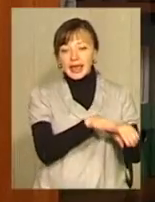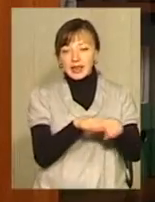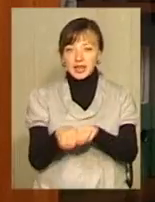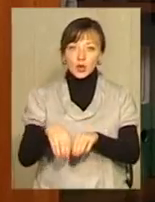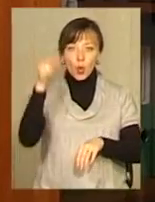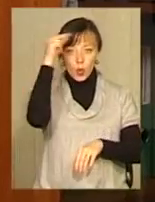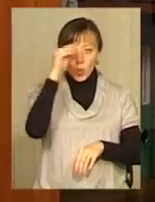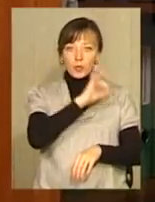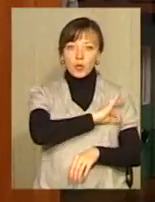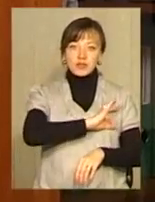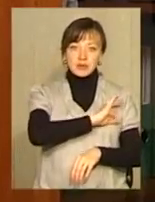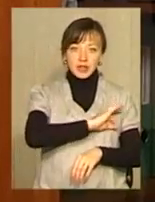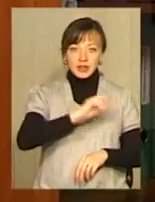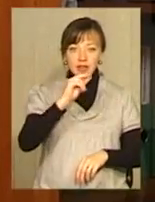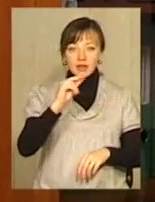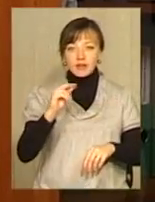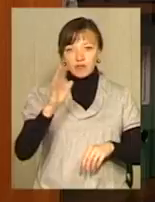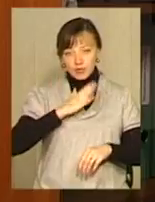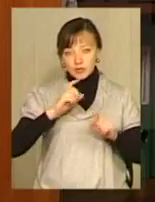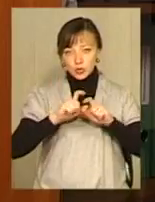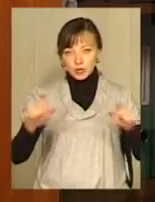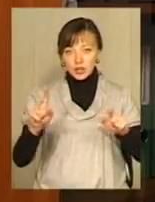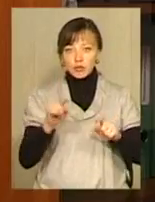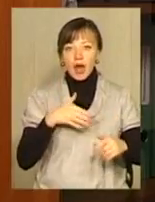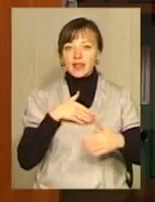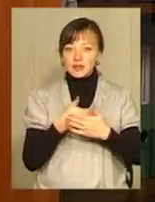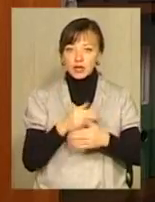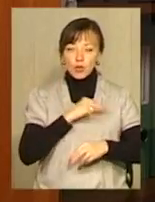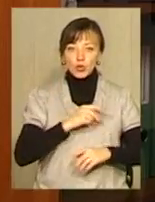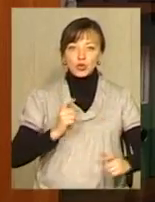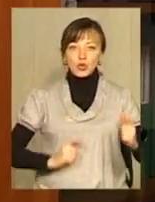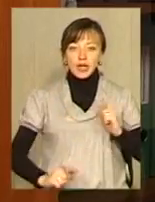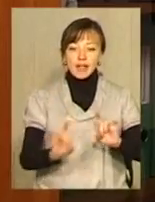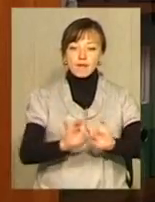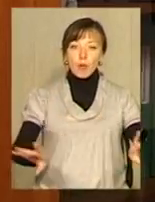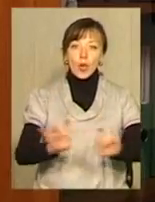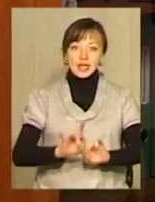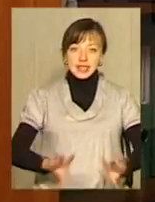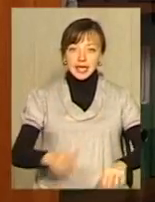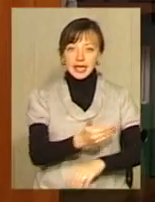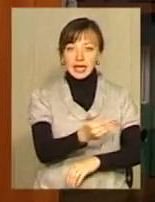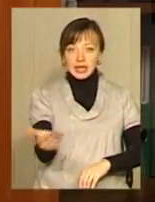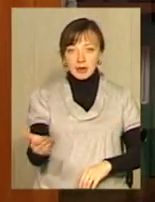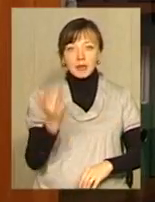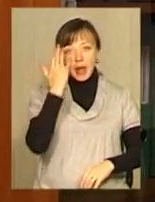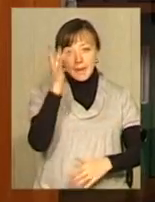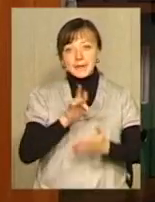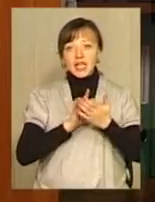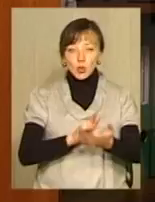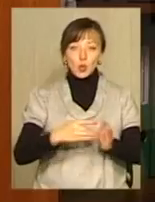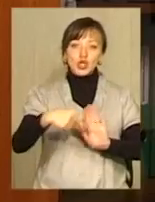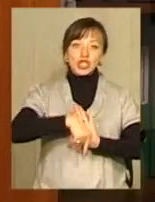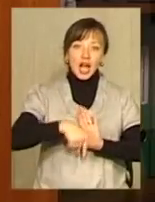профспілки в навчальному закладі, щоб активізувати роботу студентів, пояснити їм мету, значення,